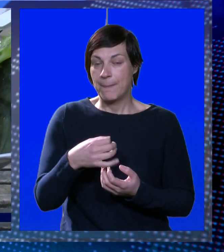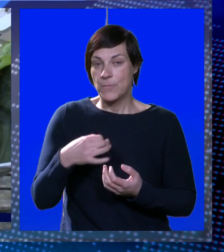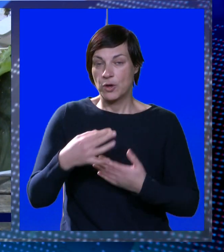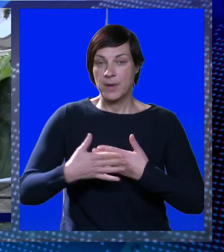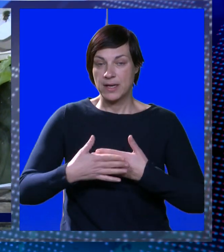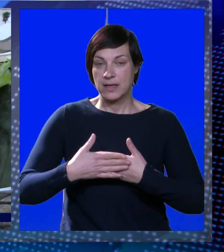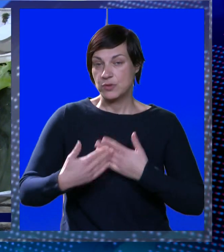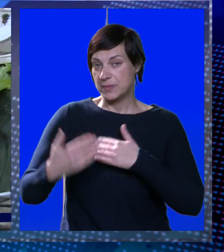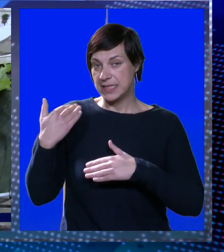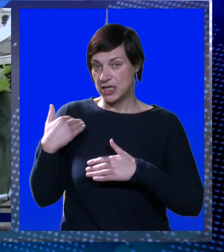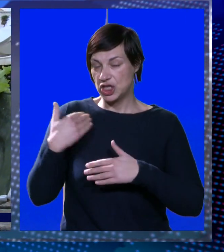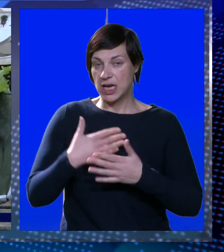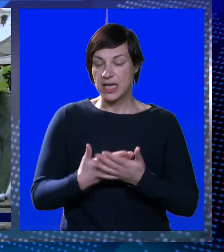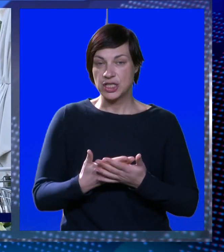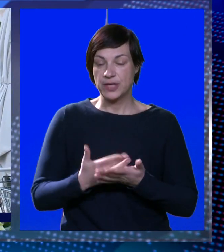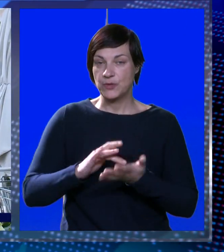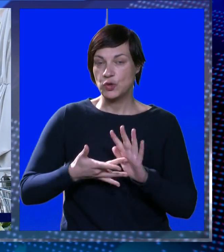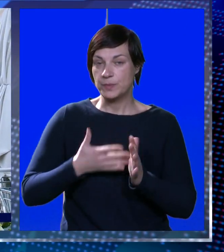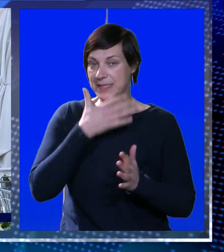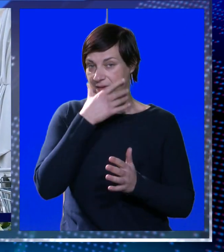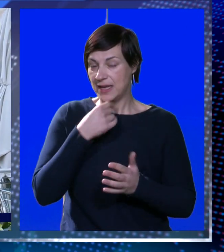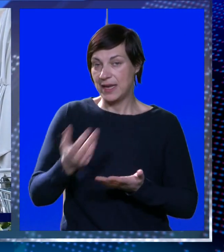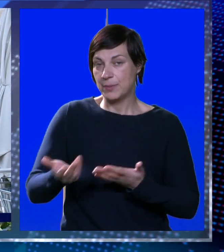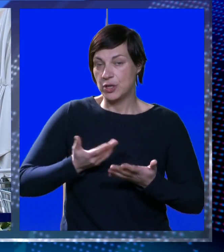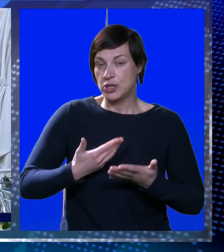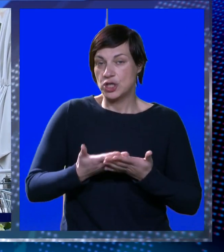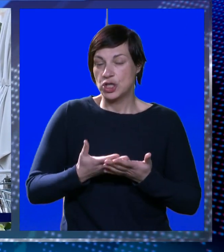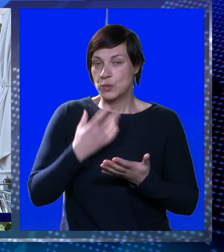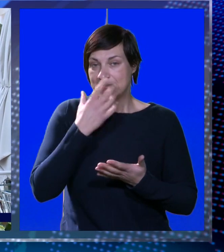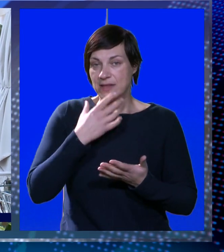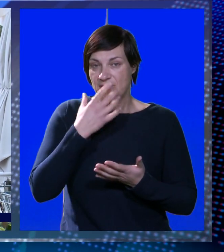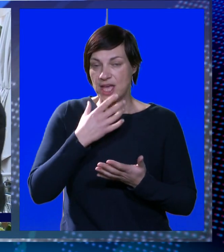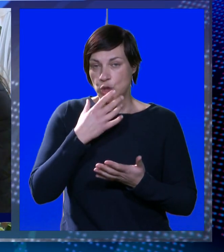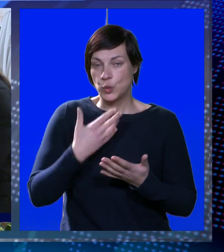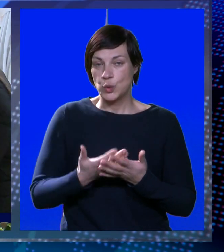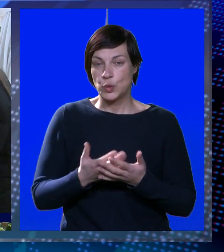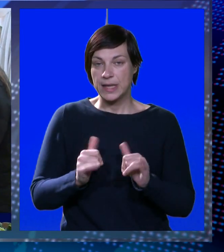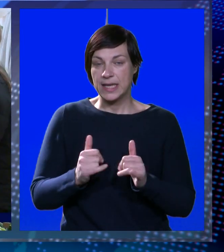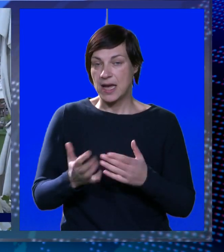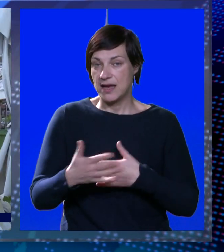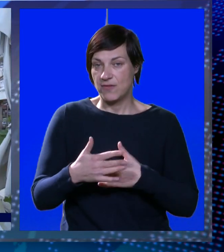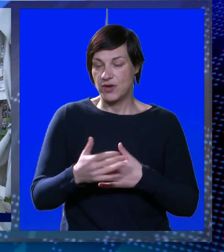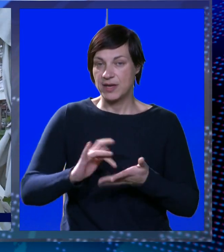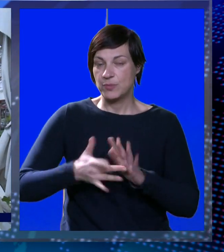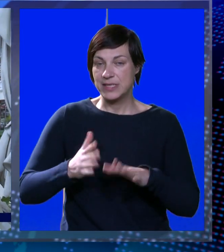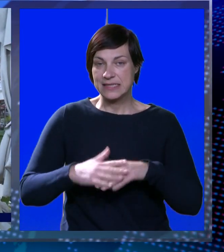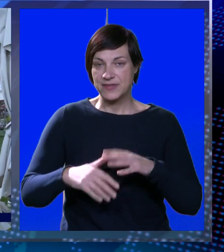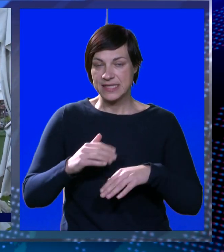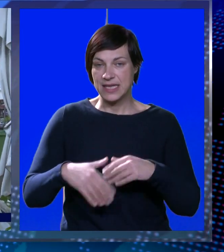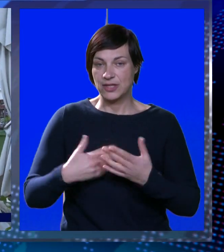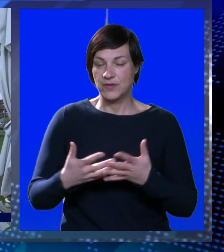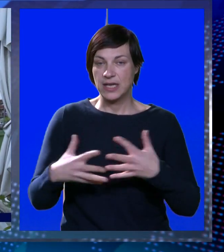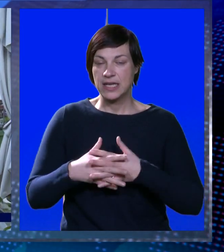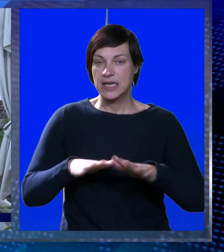parka ovdje uz put i za naši leđa. Tu bi svi lijepo ljubi došli uzeti lijepo verduru i naravno uzeći ribu. I svi